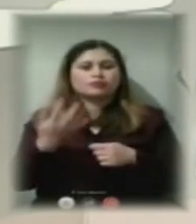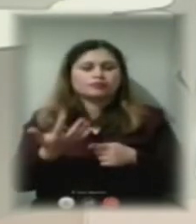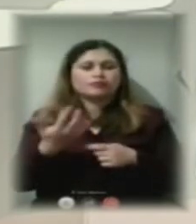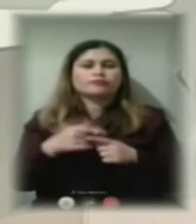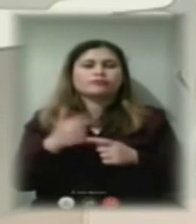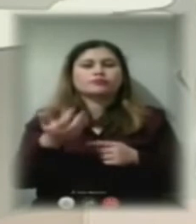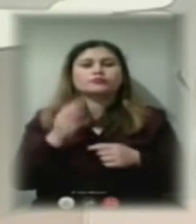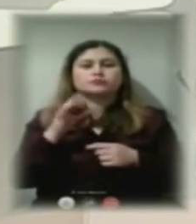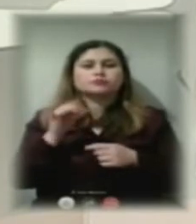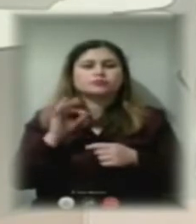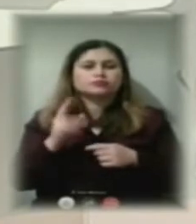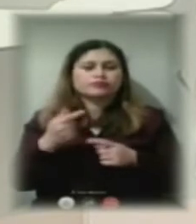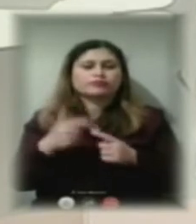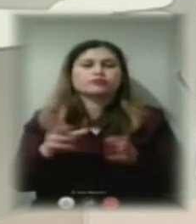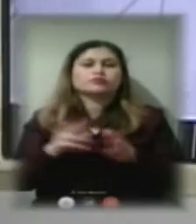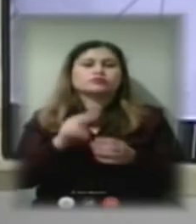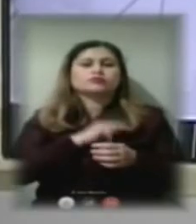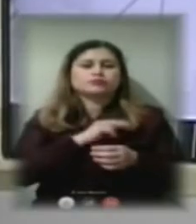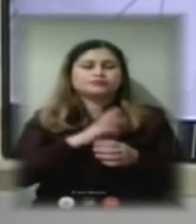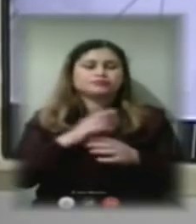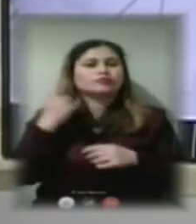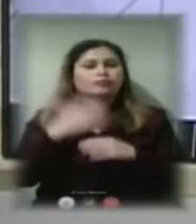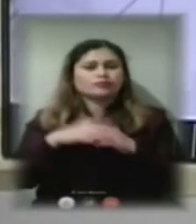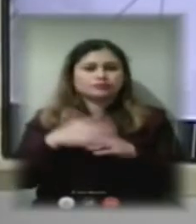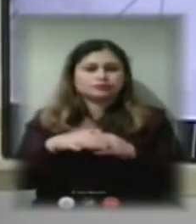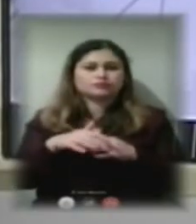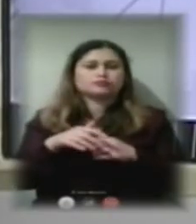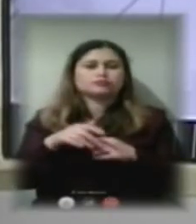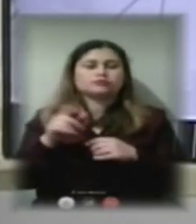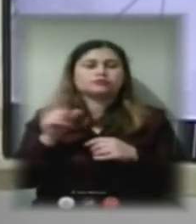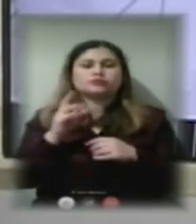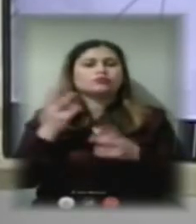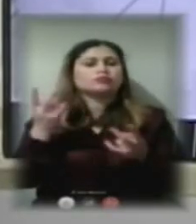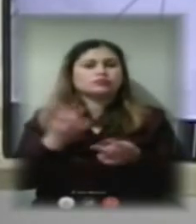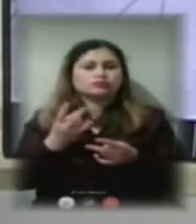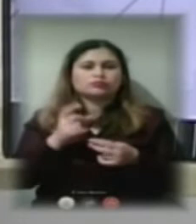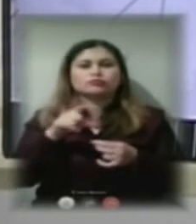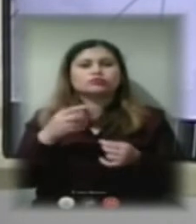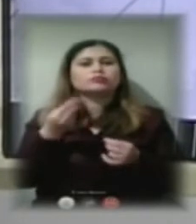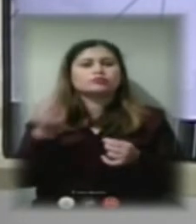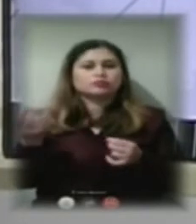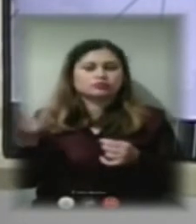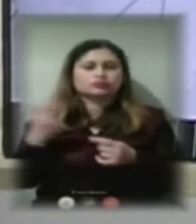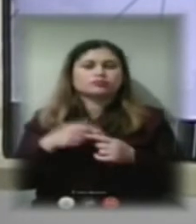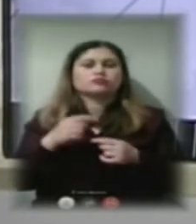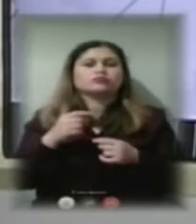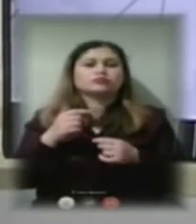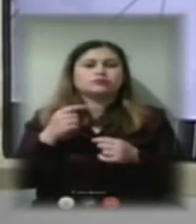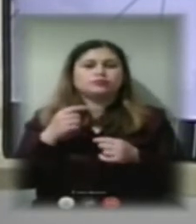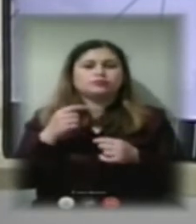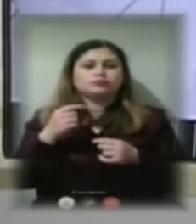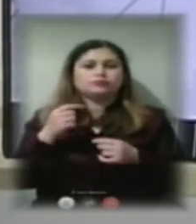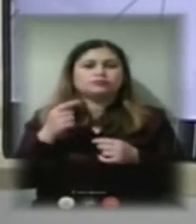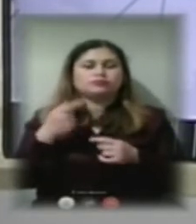співпрацюємо із співвласниками. Ми розуміємо, що необхідно, щоб люди платили ці гроші, тому що вони не